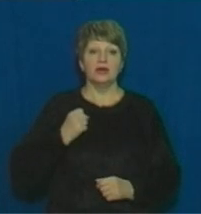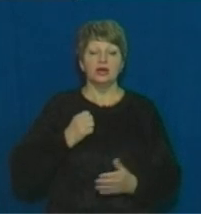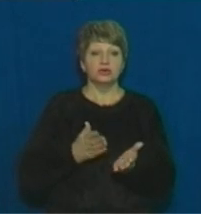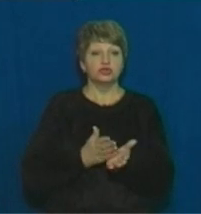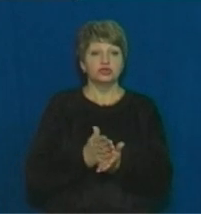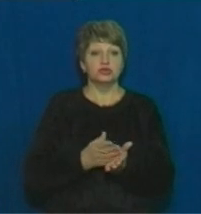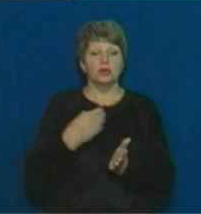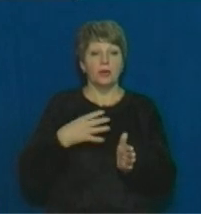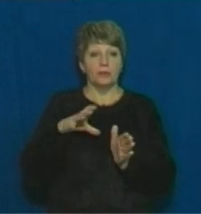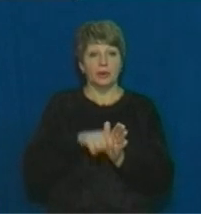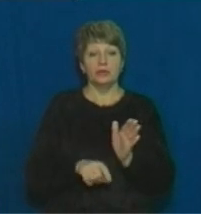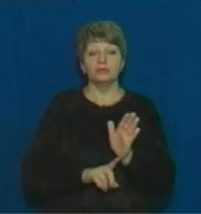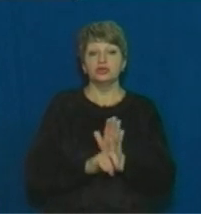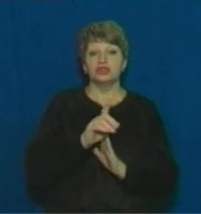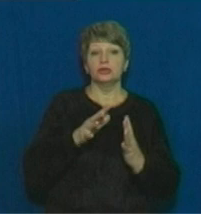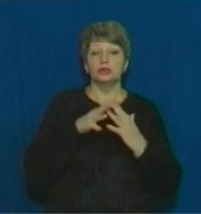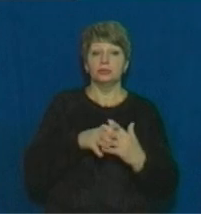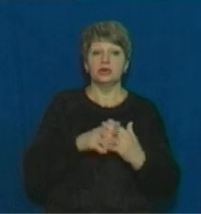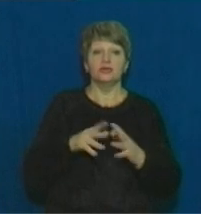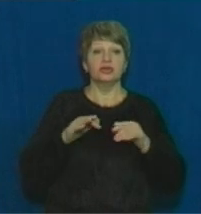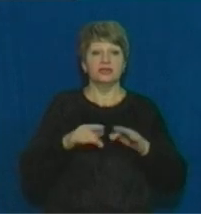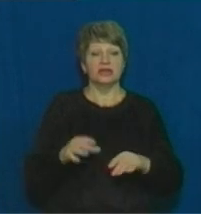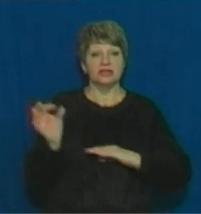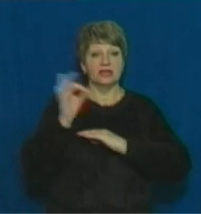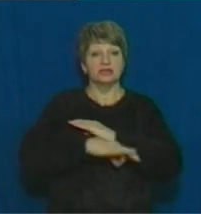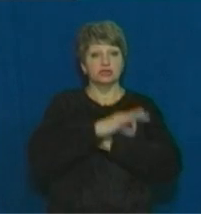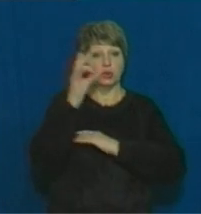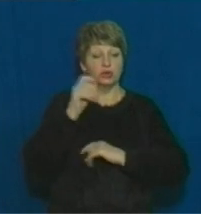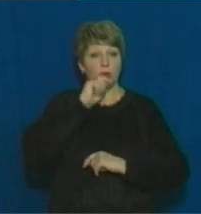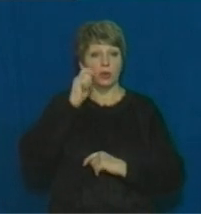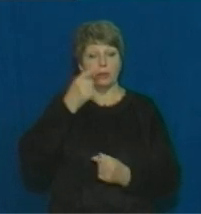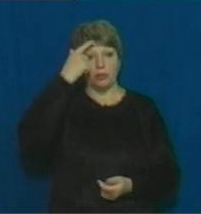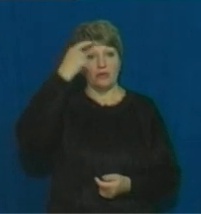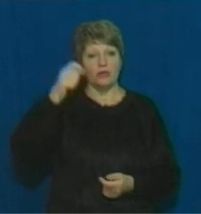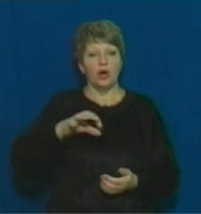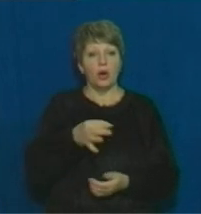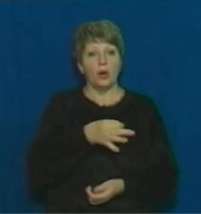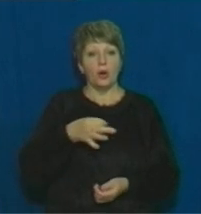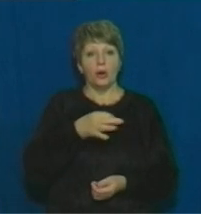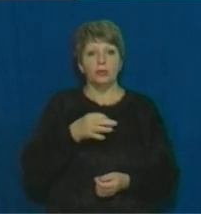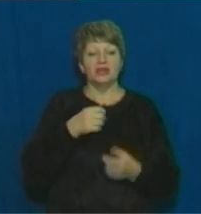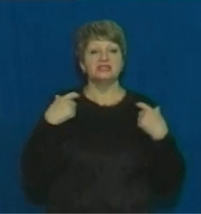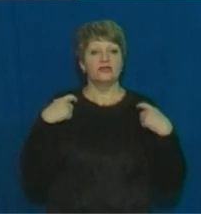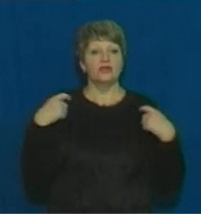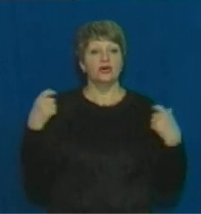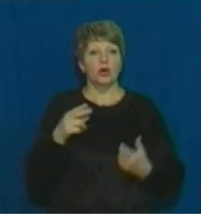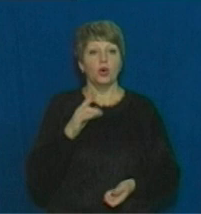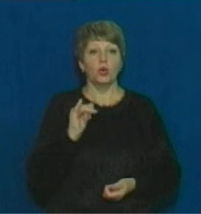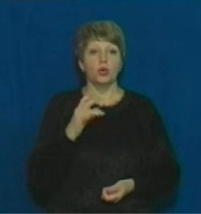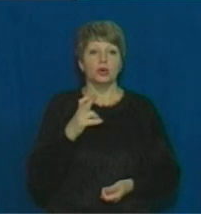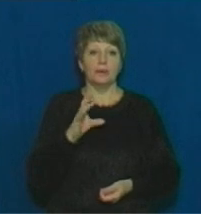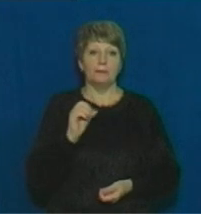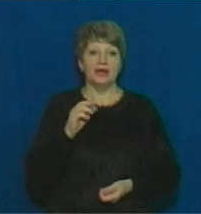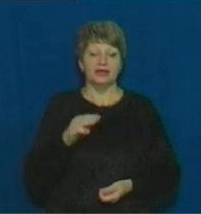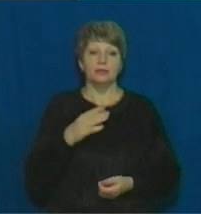Черкащини загинули з початку бойових дій на сході України. Про це повідомив обласний військовий комісаря, комісар Євгеній Курбет.